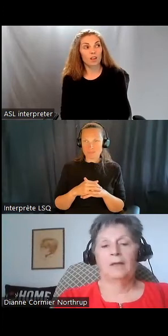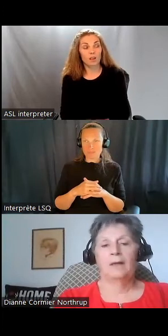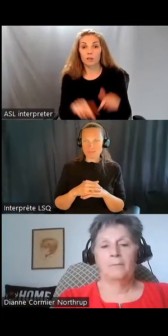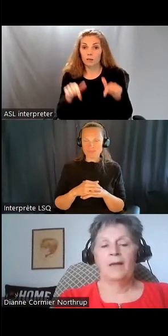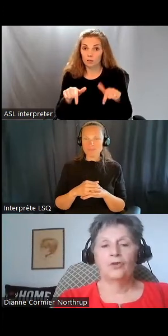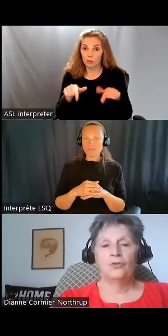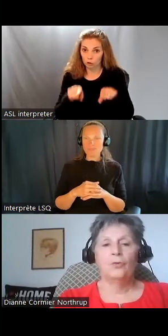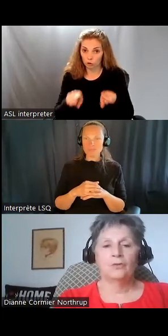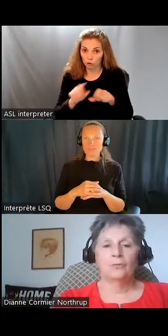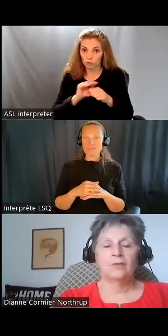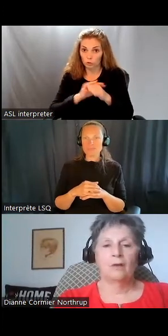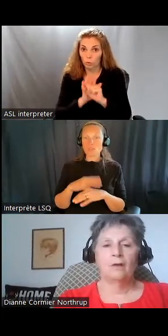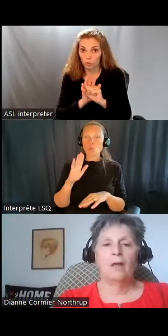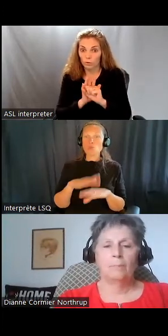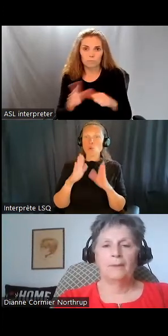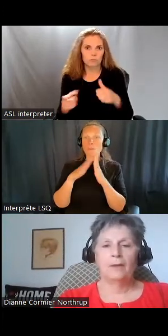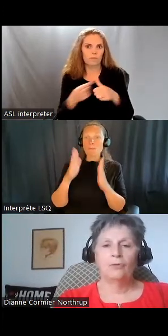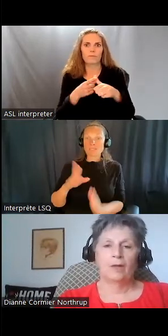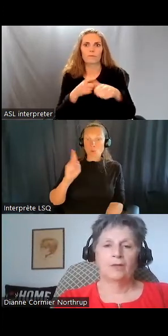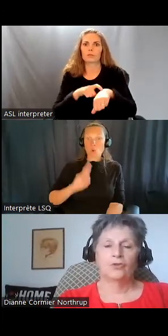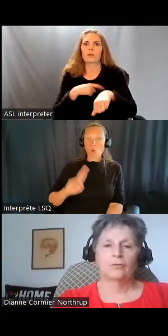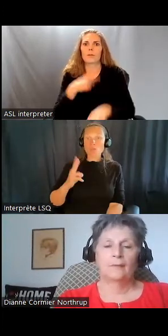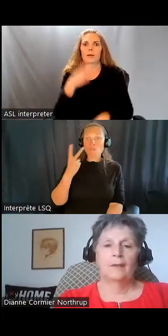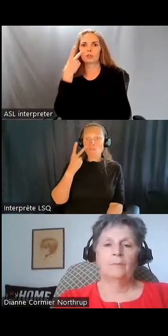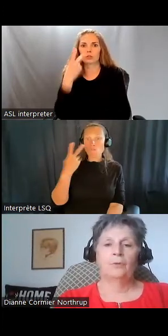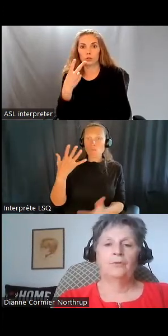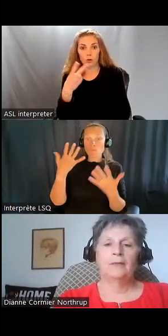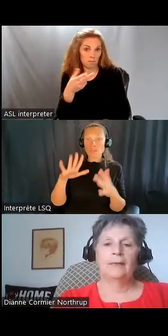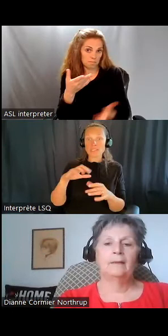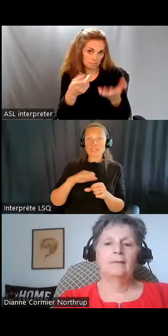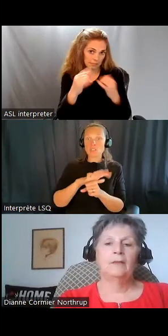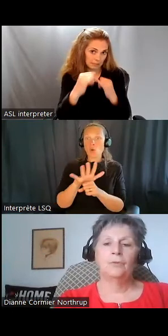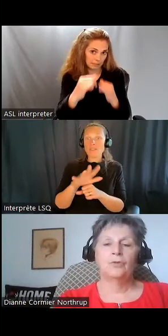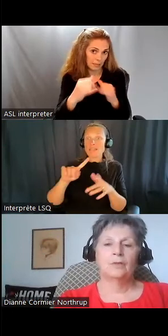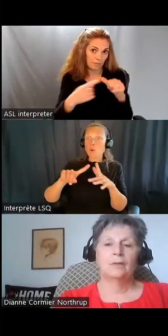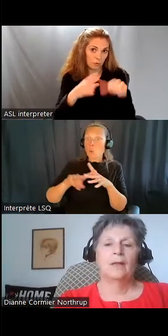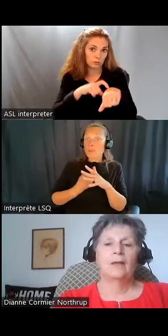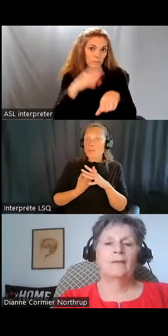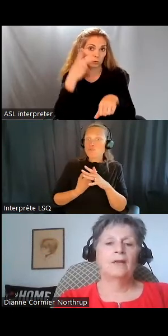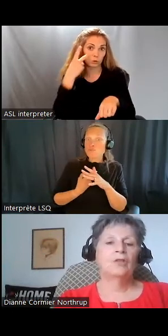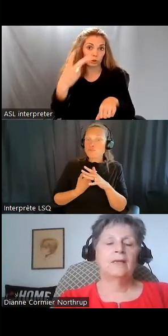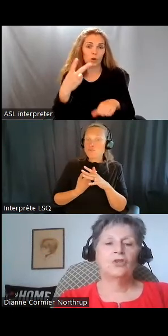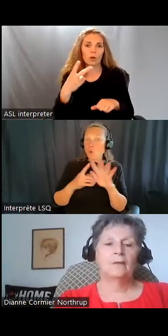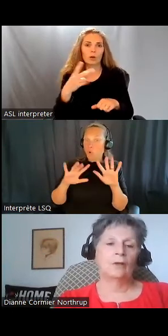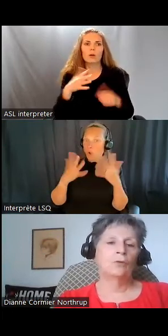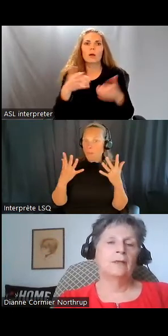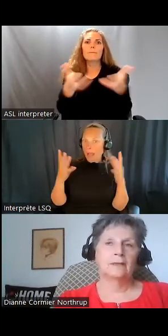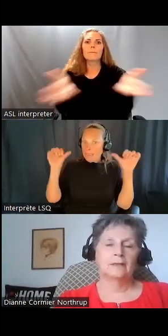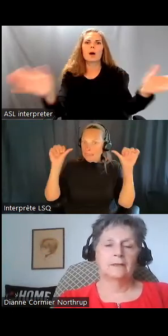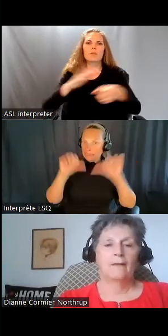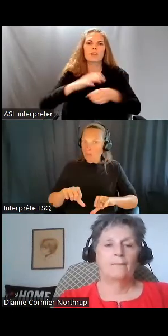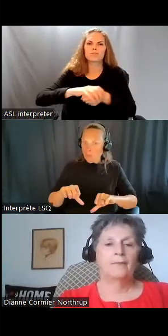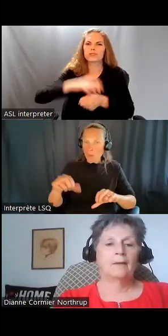dans les maisons de retraite, vous l'avez vu à la télé au début de la pandémie, vous avez vu le public réagir par rapport aux mauvais traitements,